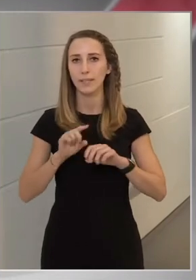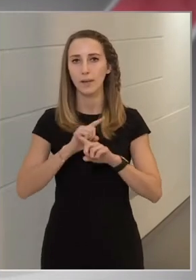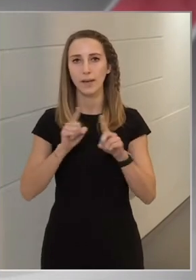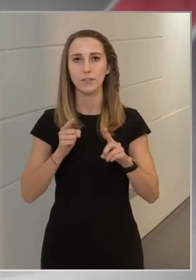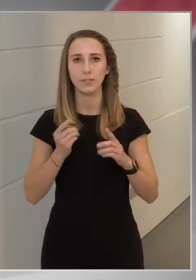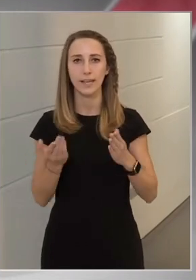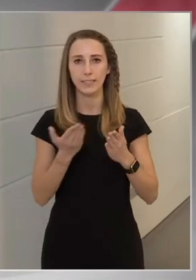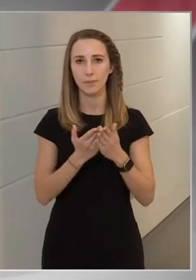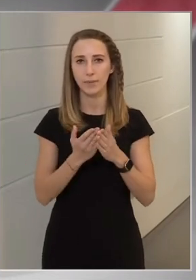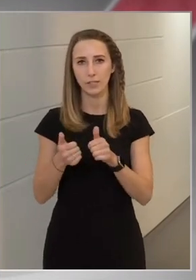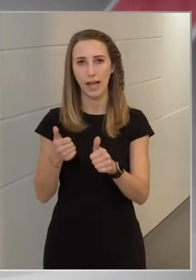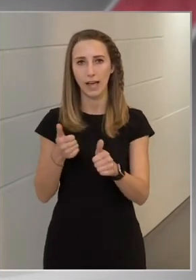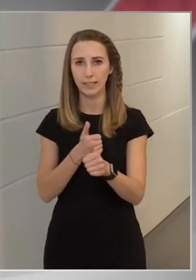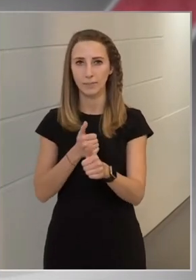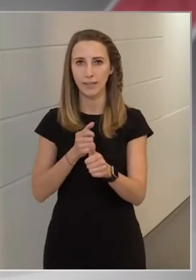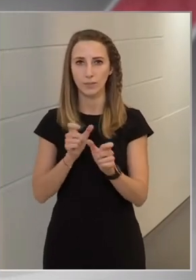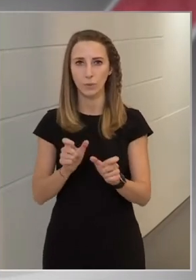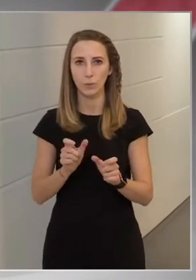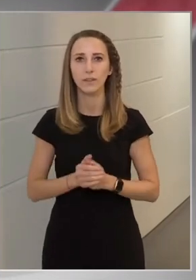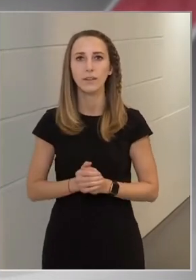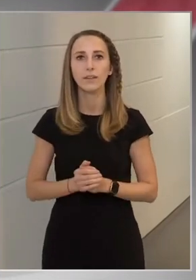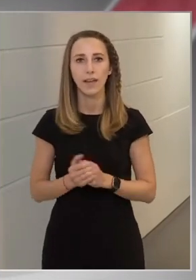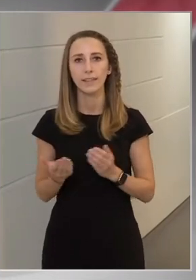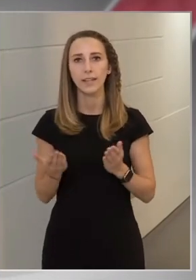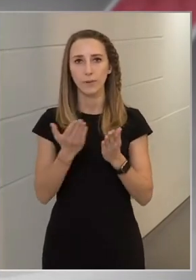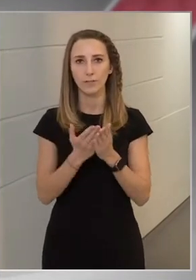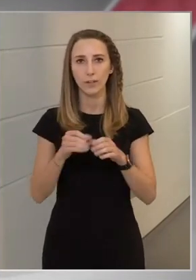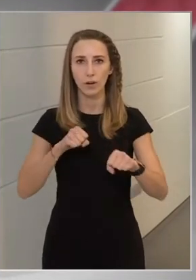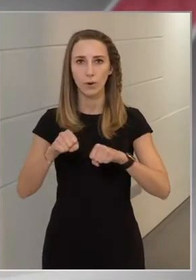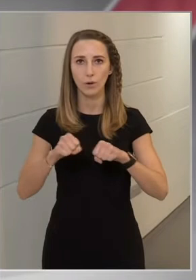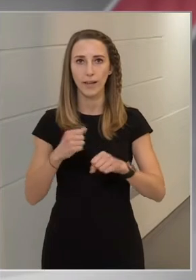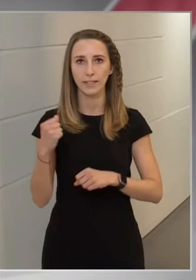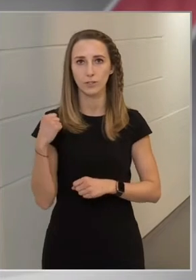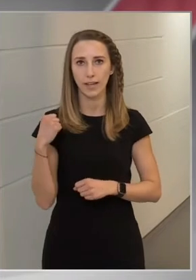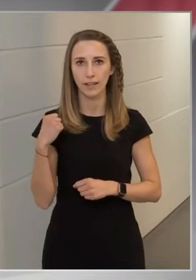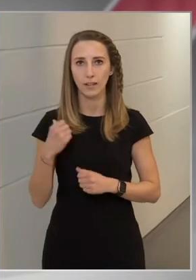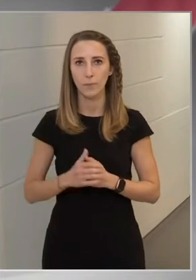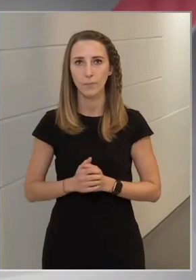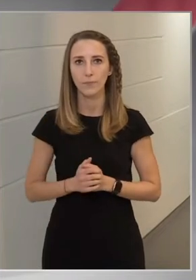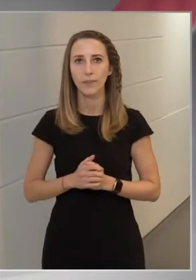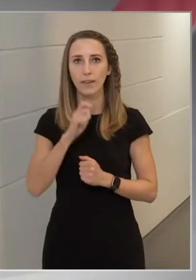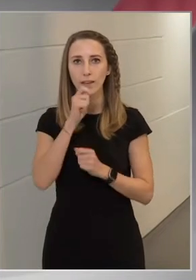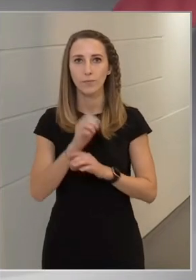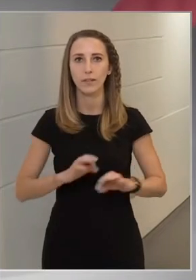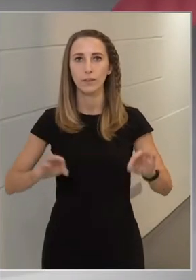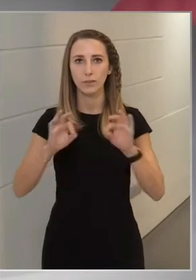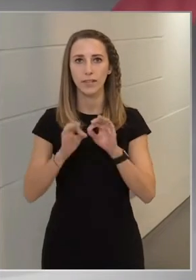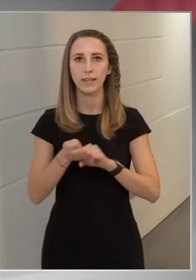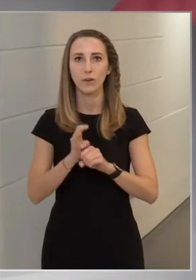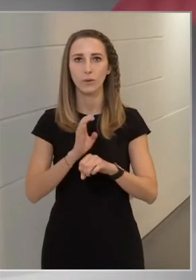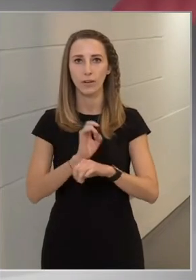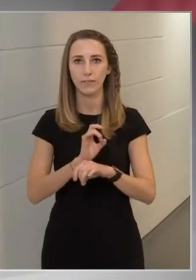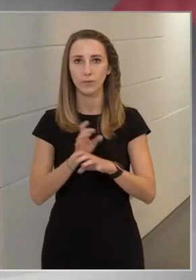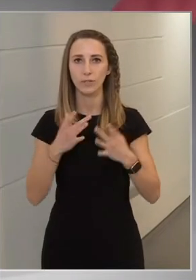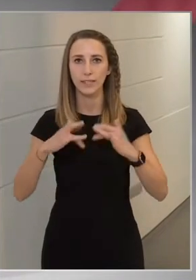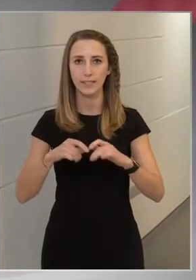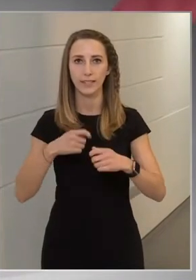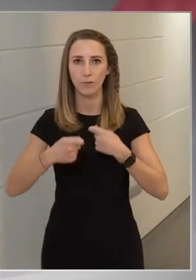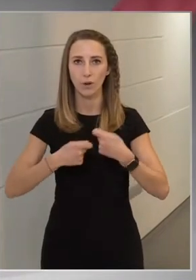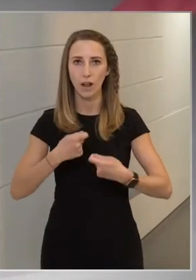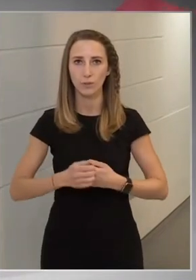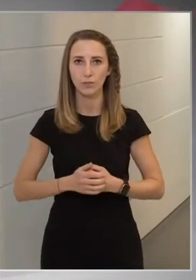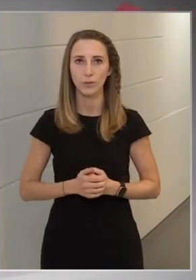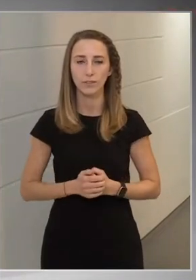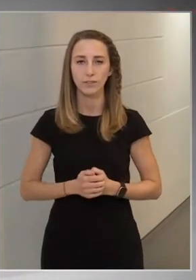képest háttérbe szorul. Ennek megfelelően a kormány is tegnap a magyarországi koronavírus helyzettel foglalkozott.